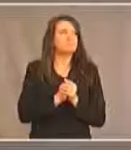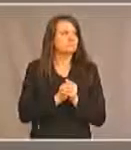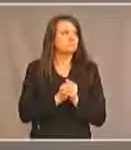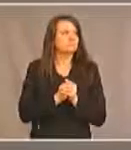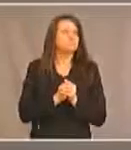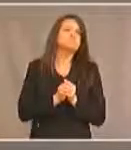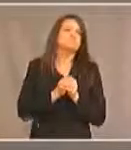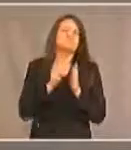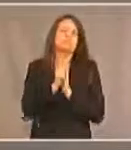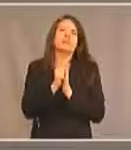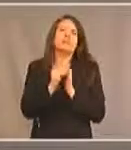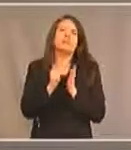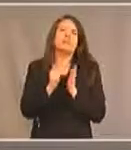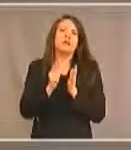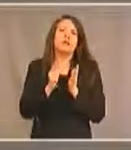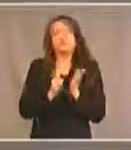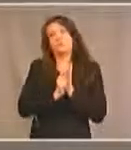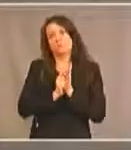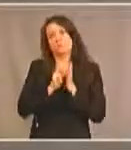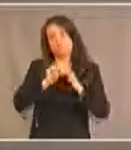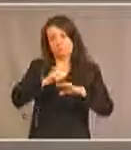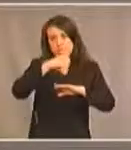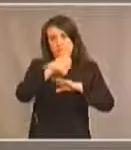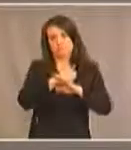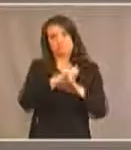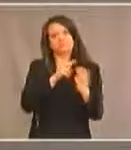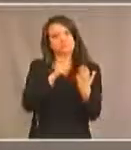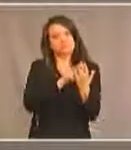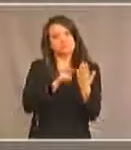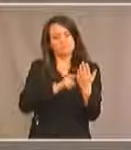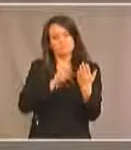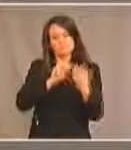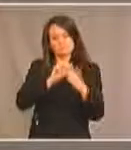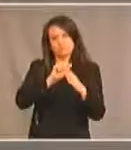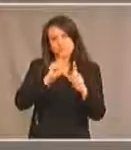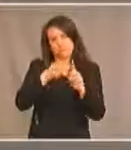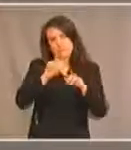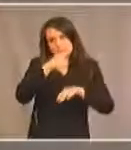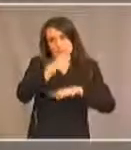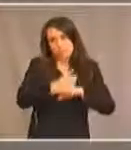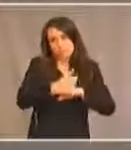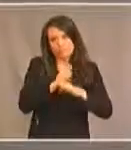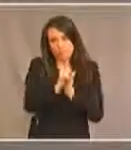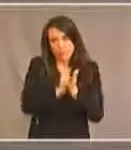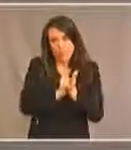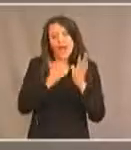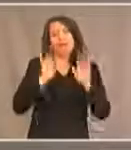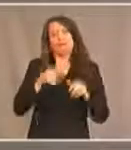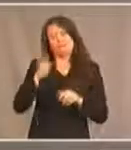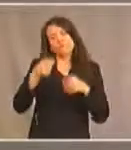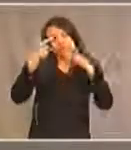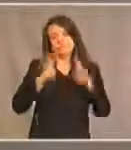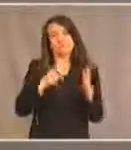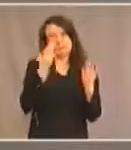La loi devra être mise en œuvre et il faudra la faire respecter.